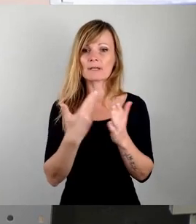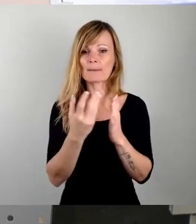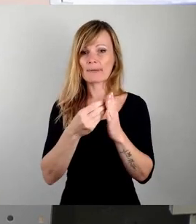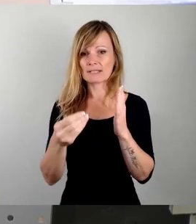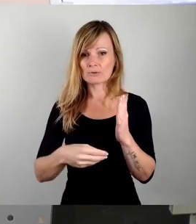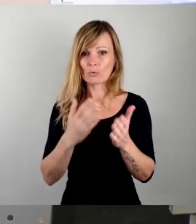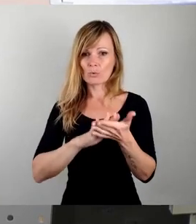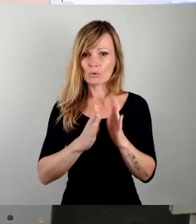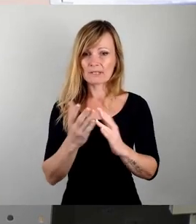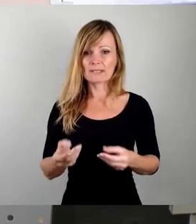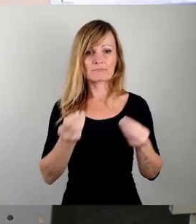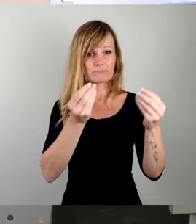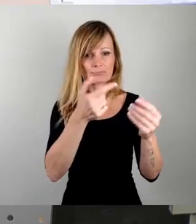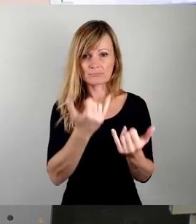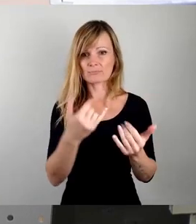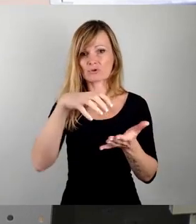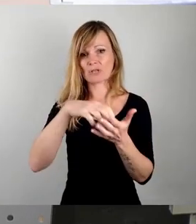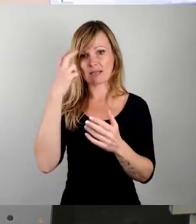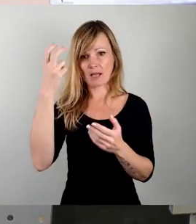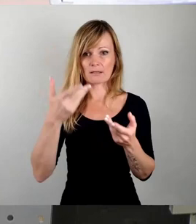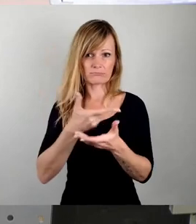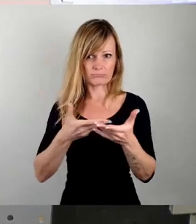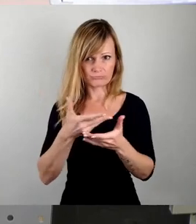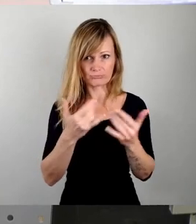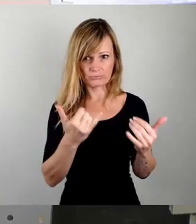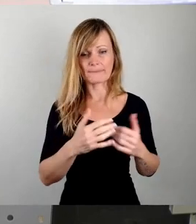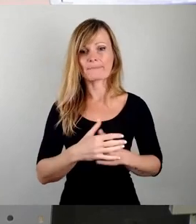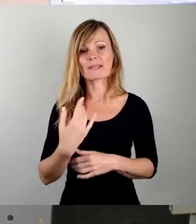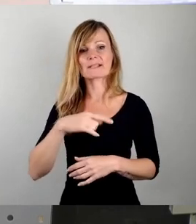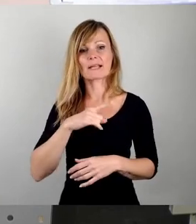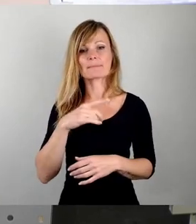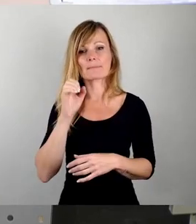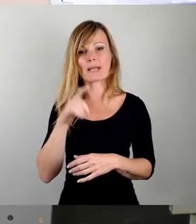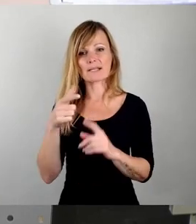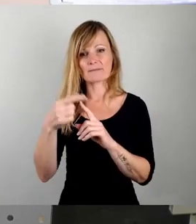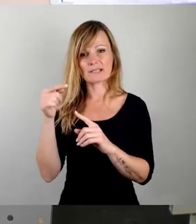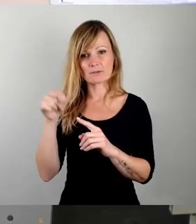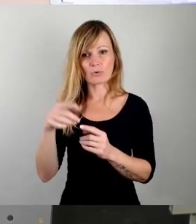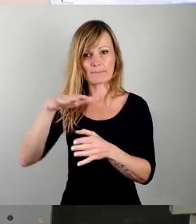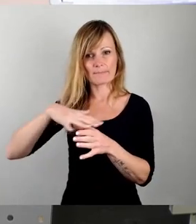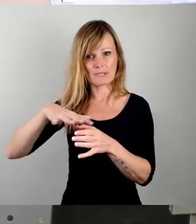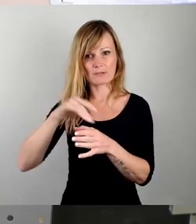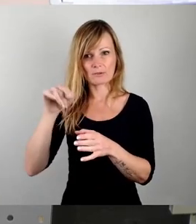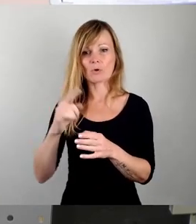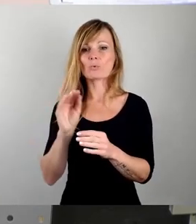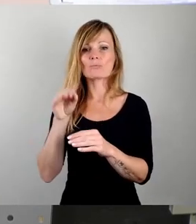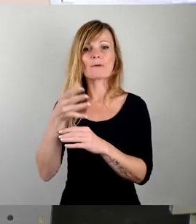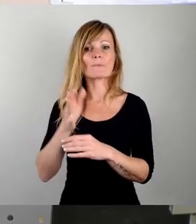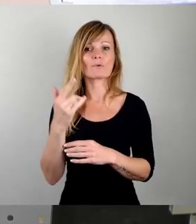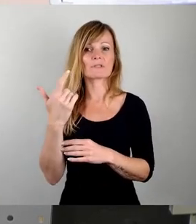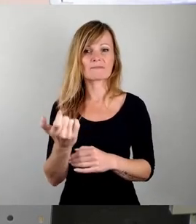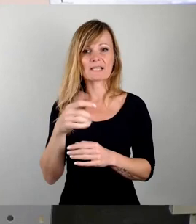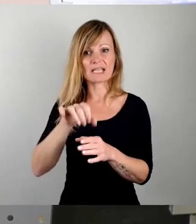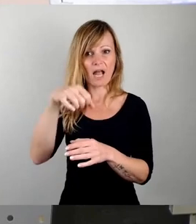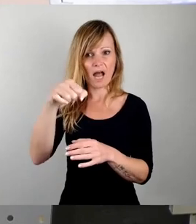behandelt wird. Ich selbst bin im Stadtbezirk Blasewitz betroffen, wo allein gut über 520 Garagen